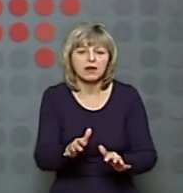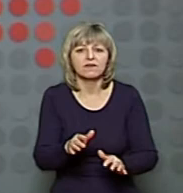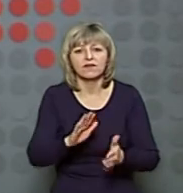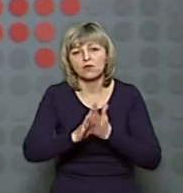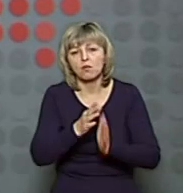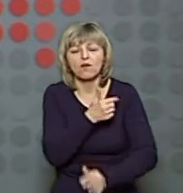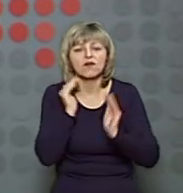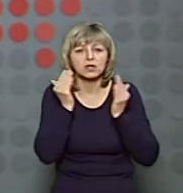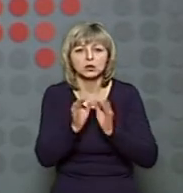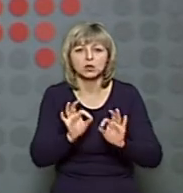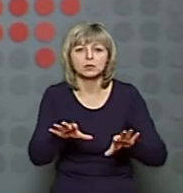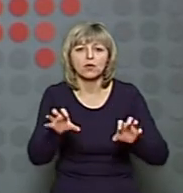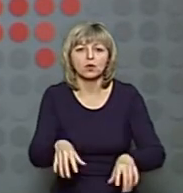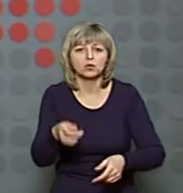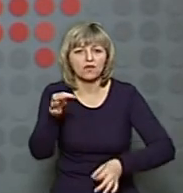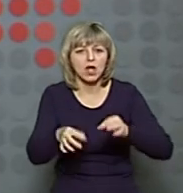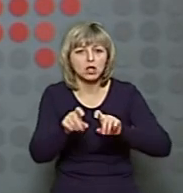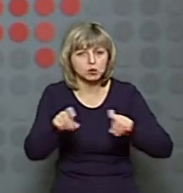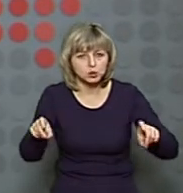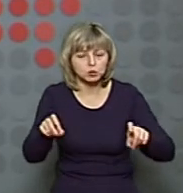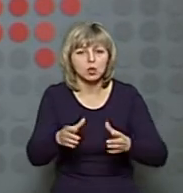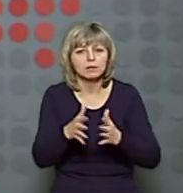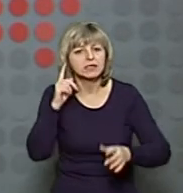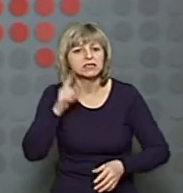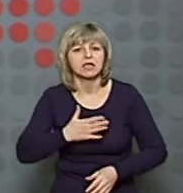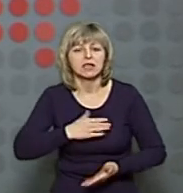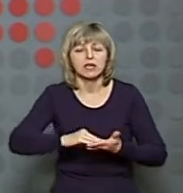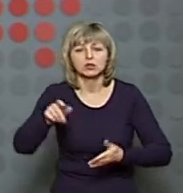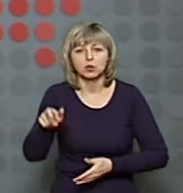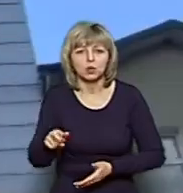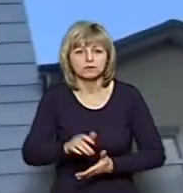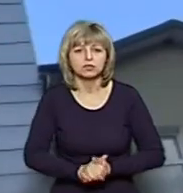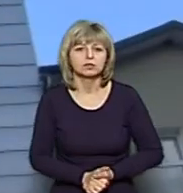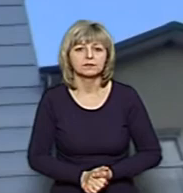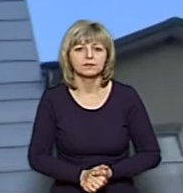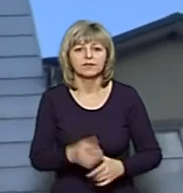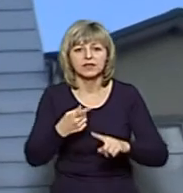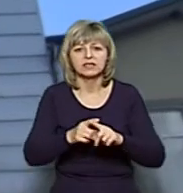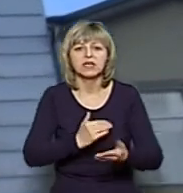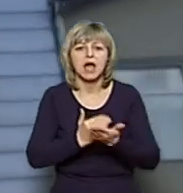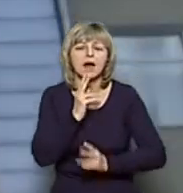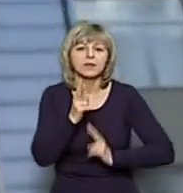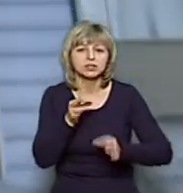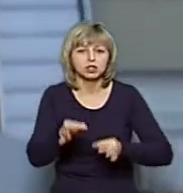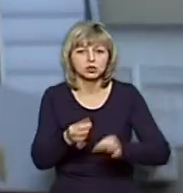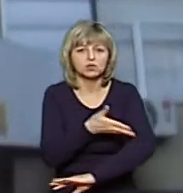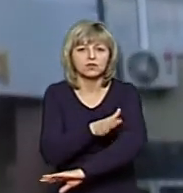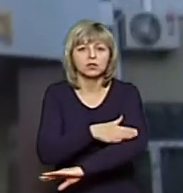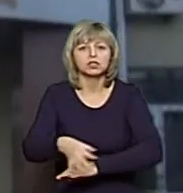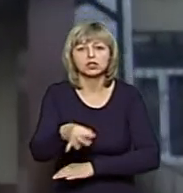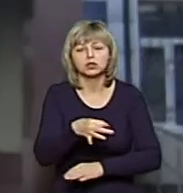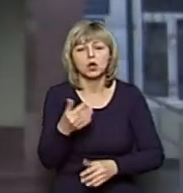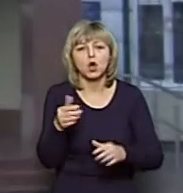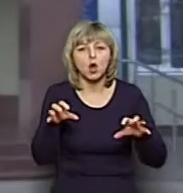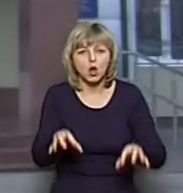Суспільного розповів голова суду Віктор Гапончук. Більше знає Петро Іровчик. Це апеляційний суд Волинської області.